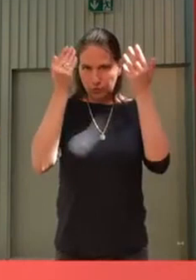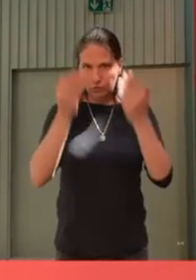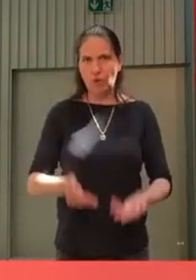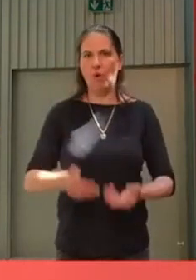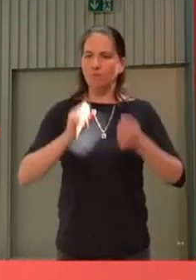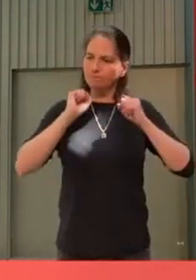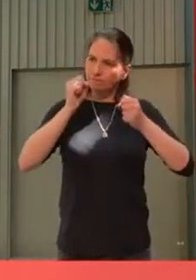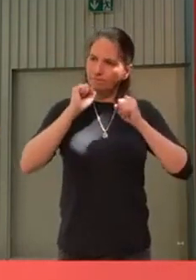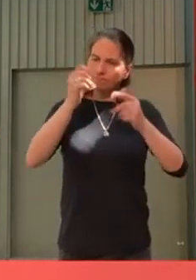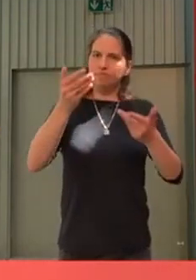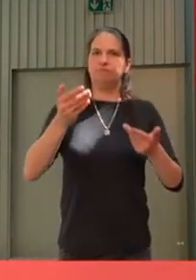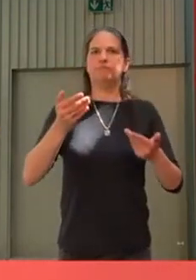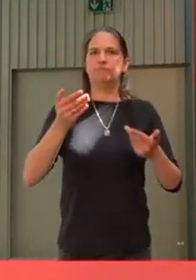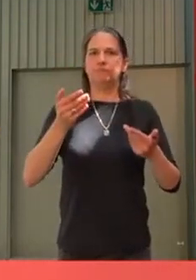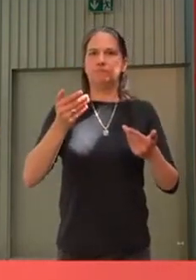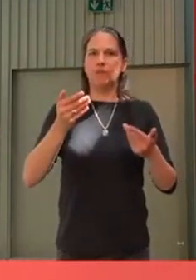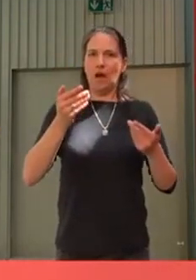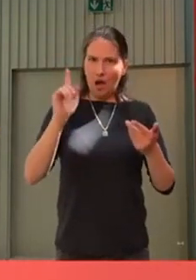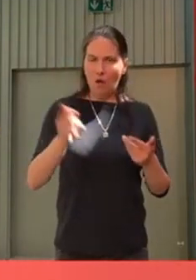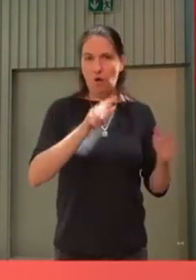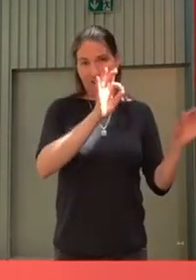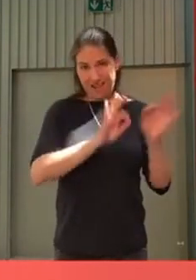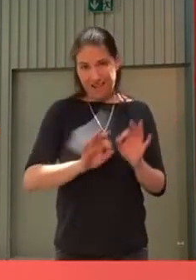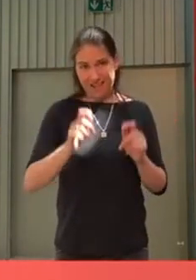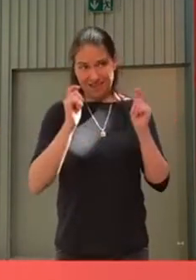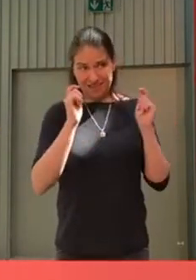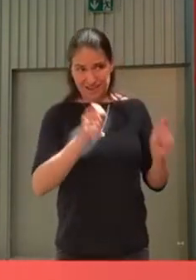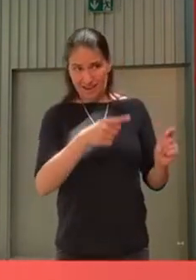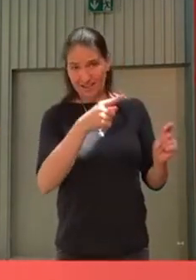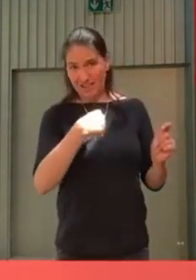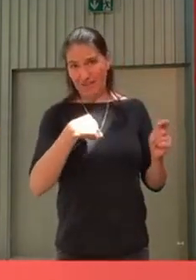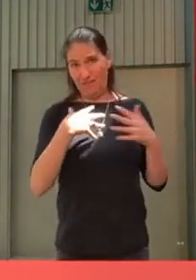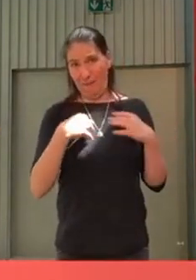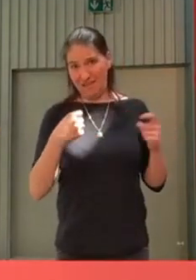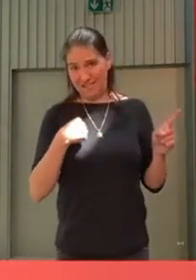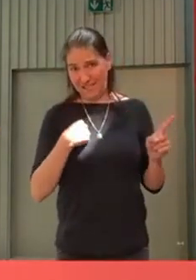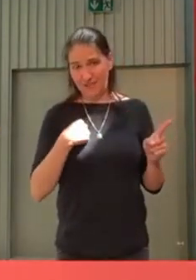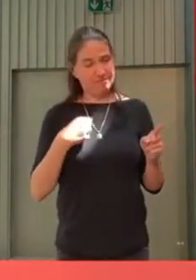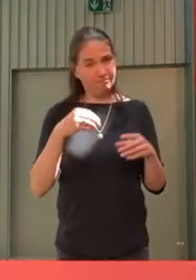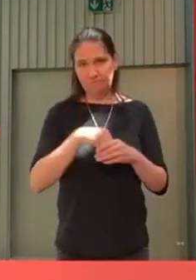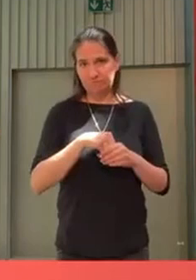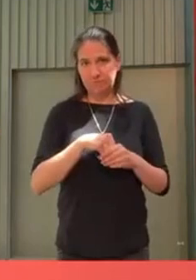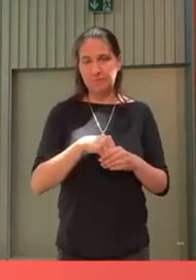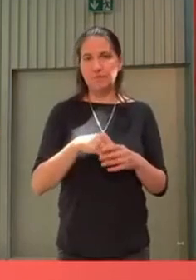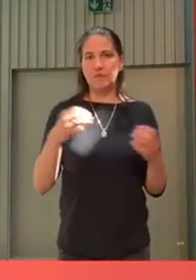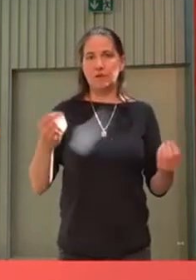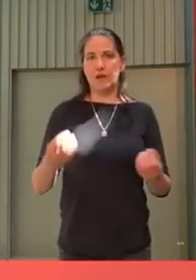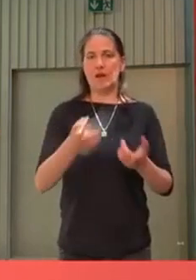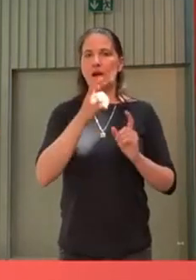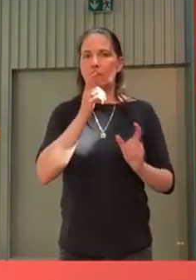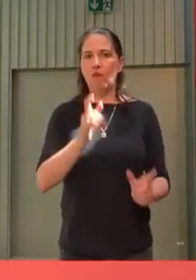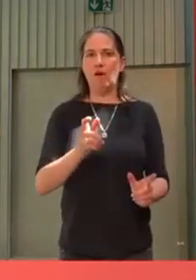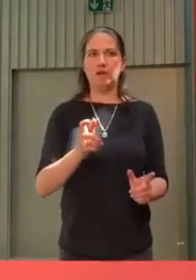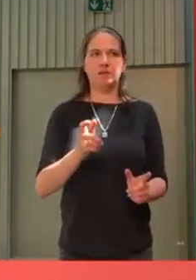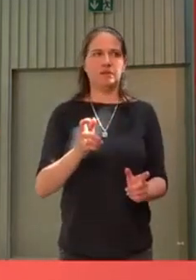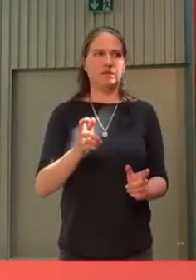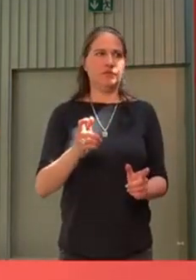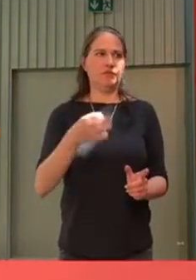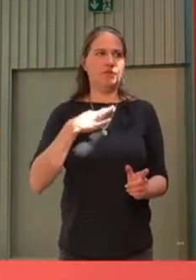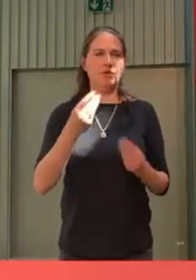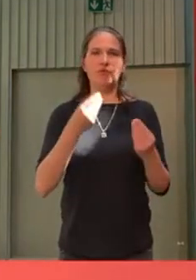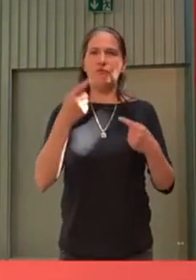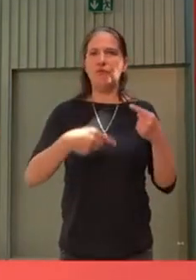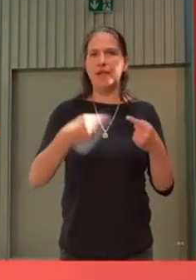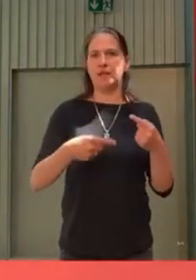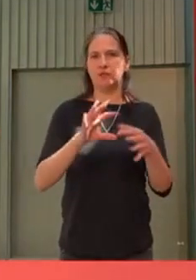Kämpferisches habe ich zum Teil auch im Leitantrag leider vermisst. Also klare Worte haben wir da gefehlt zur